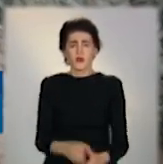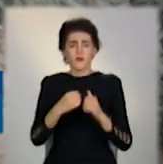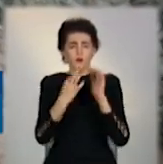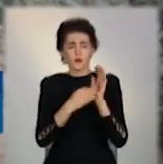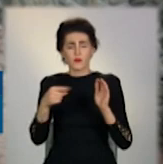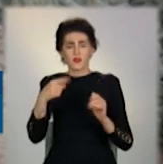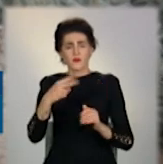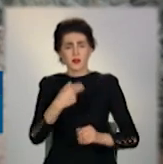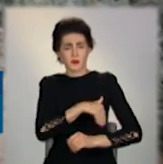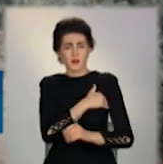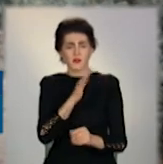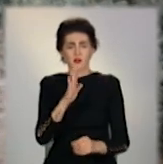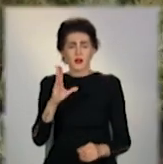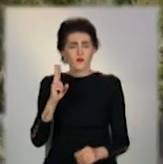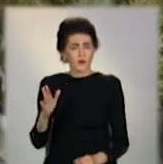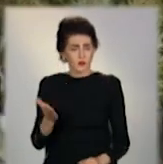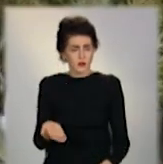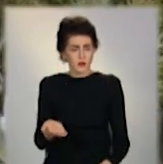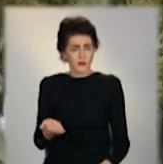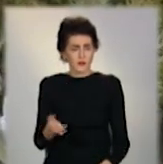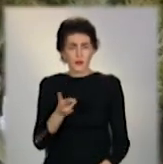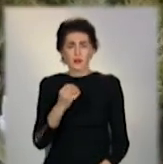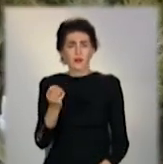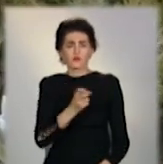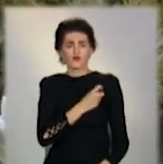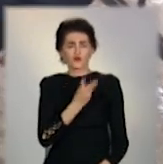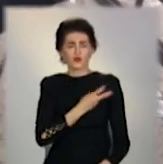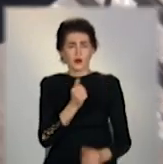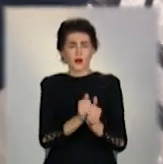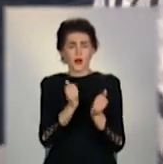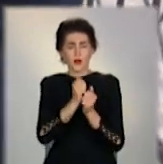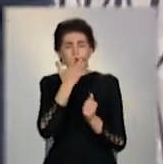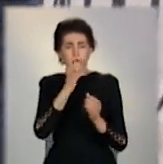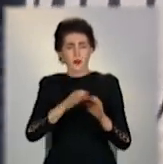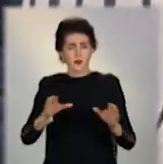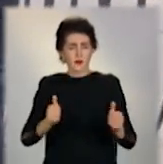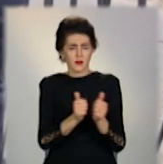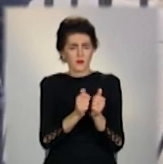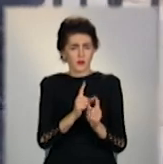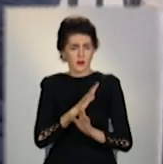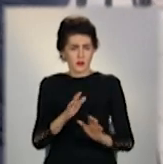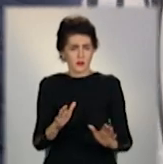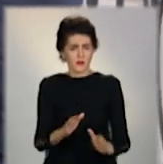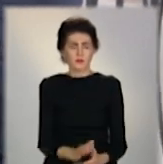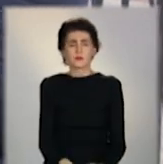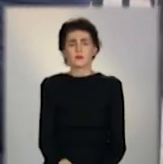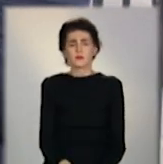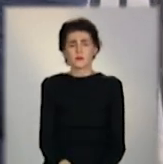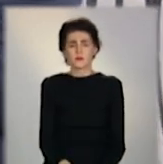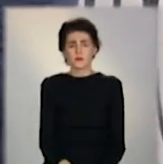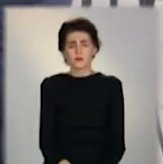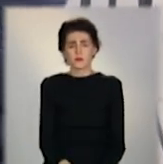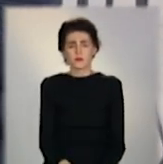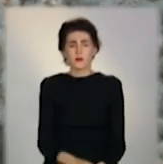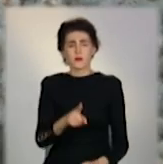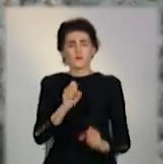в квартирі. І нежелаються дзві батареї. А можна її